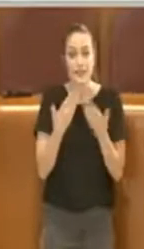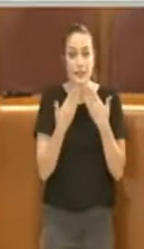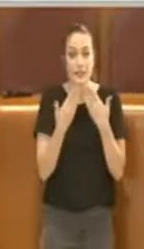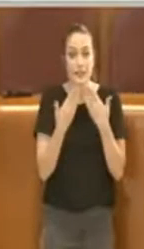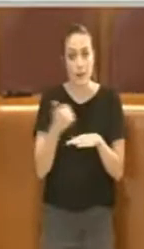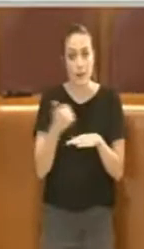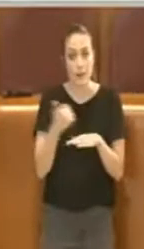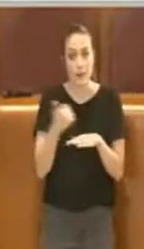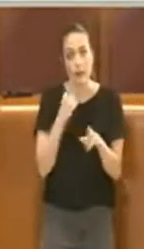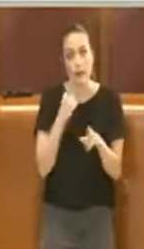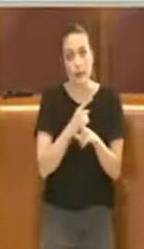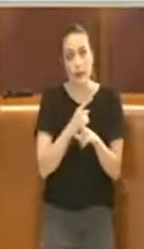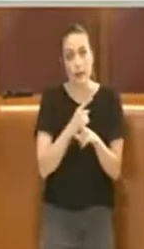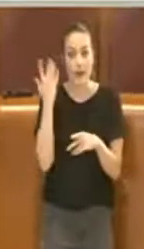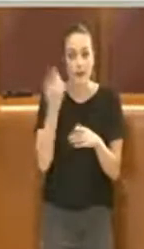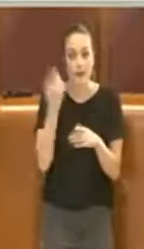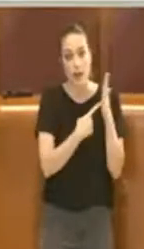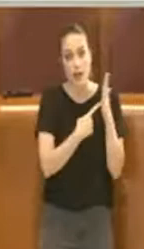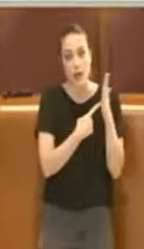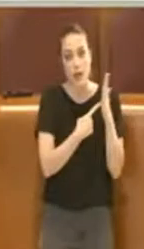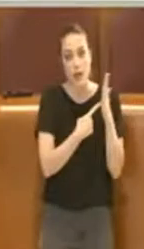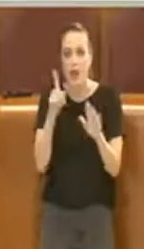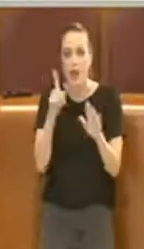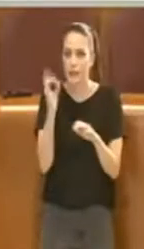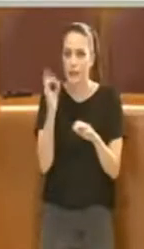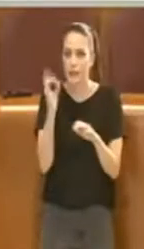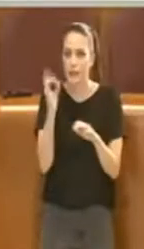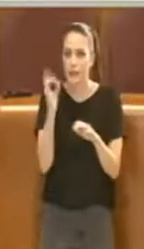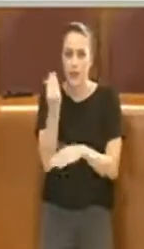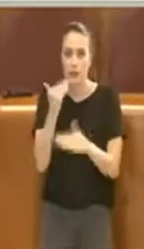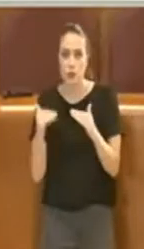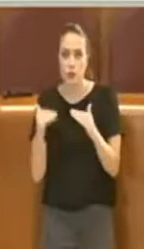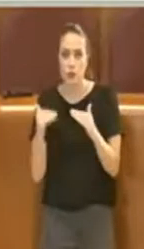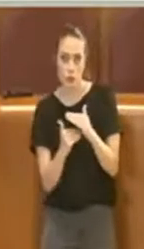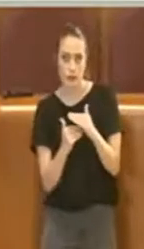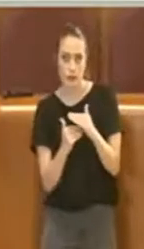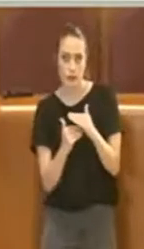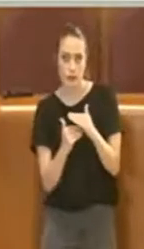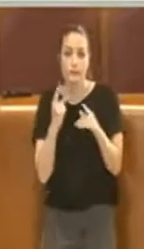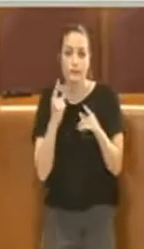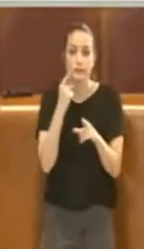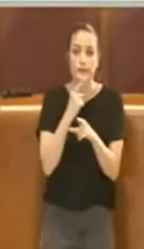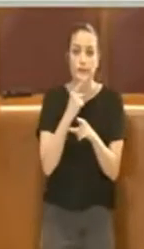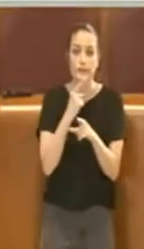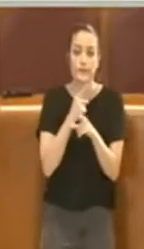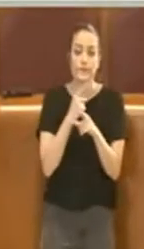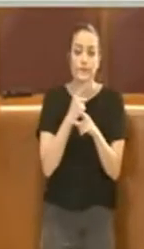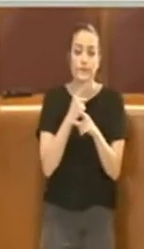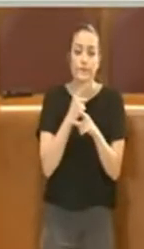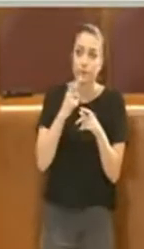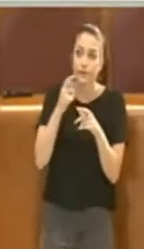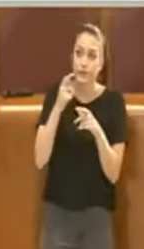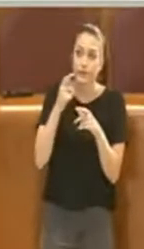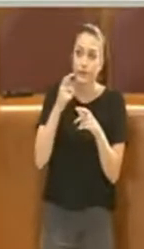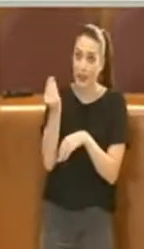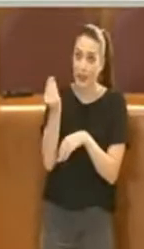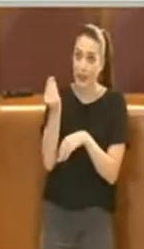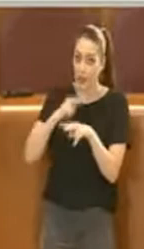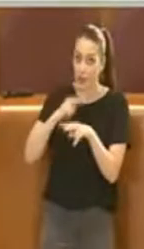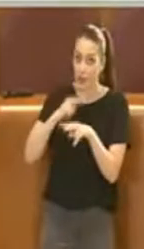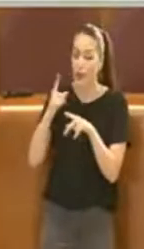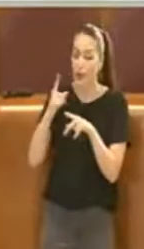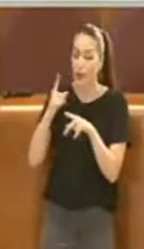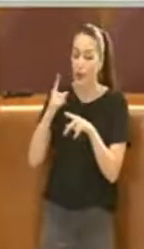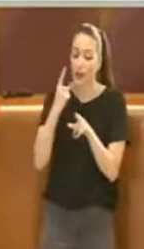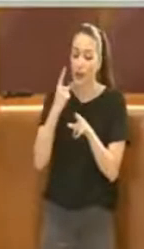anche se ente sotto ordinato, ai nostri portavoce nazionali perché raccolgano il grido di aiuto